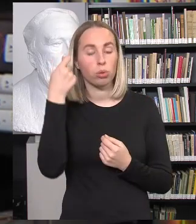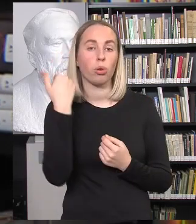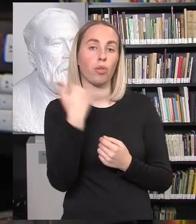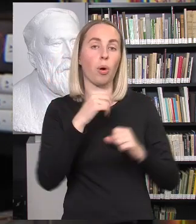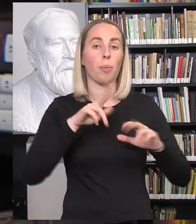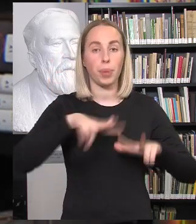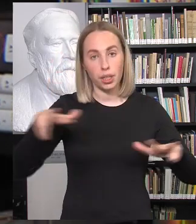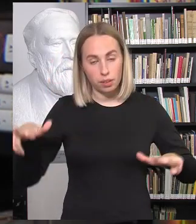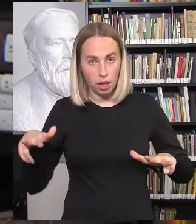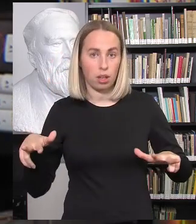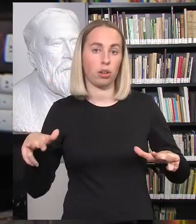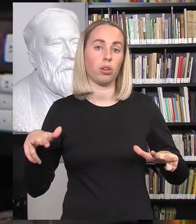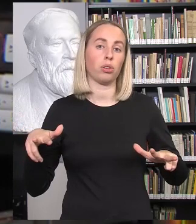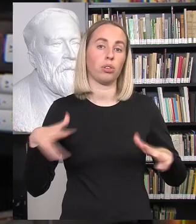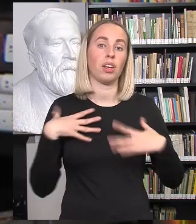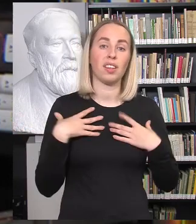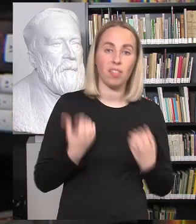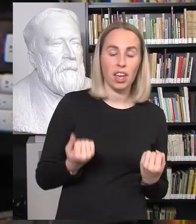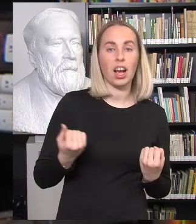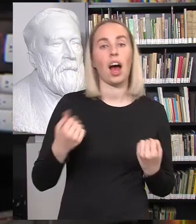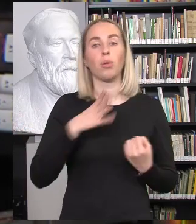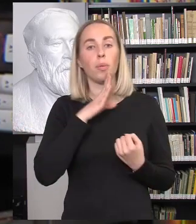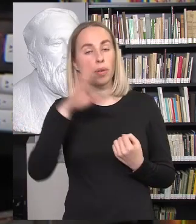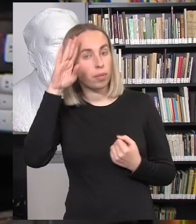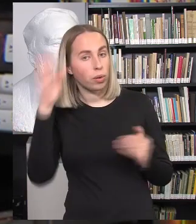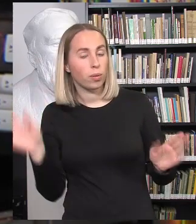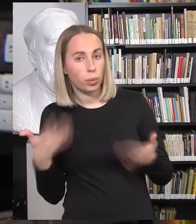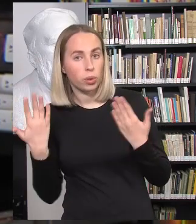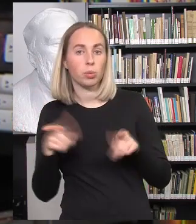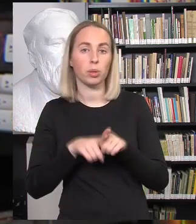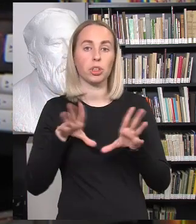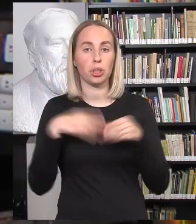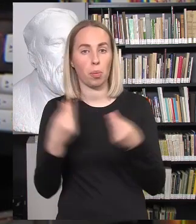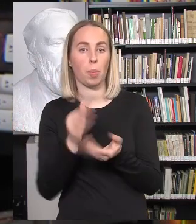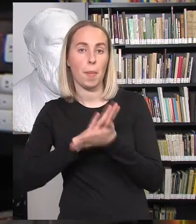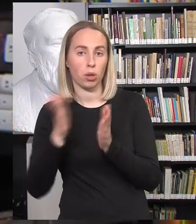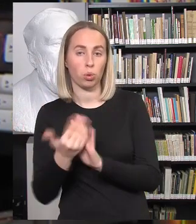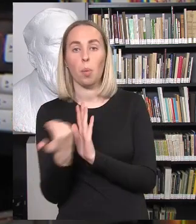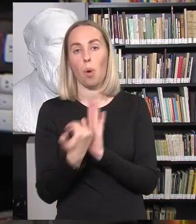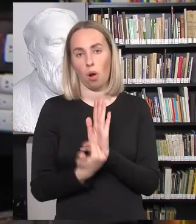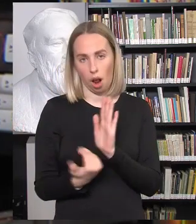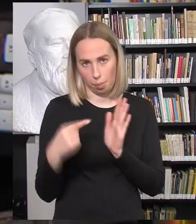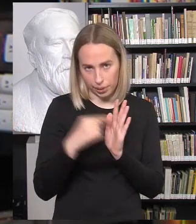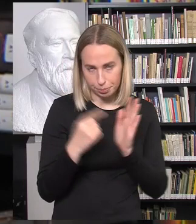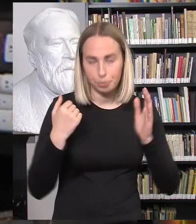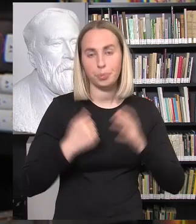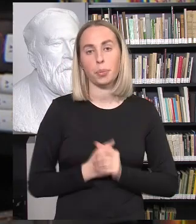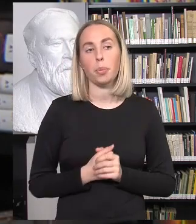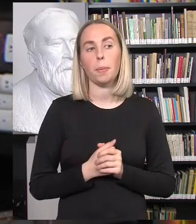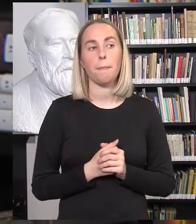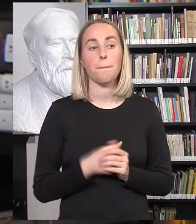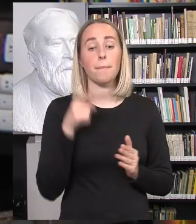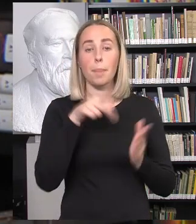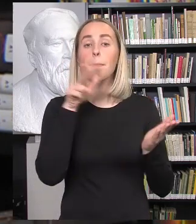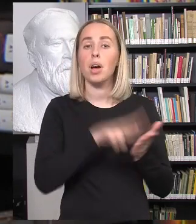sveikatos litiškumo ūkdymo bei rengimo šeimai bendruoja programą. Na ir kas joje